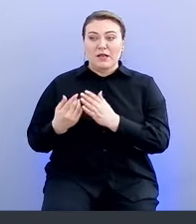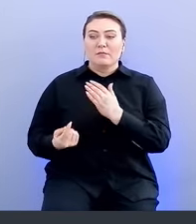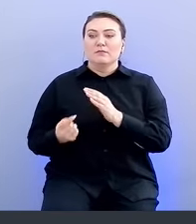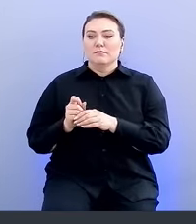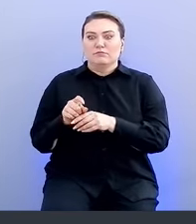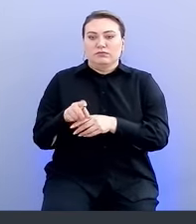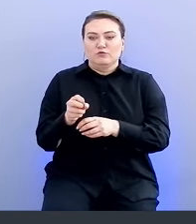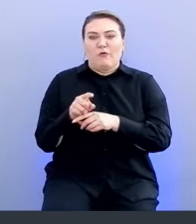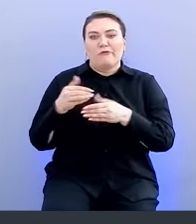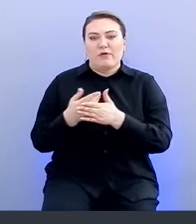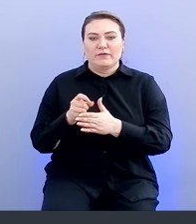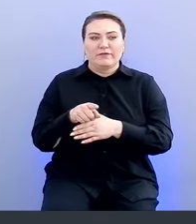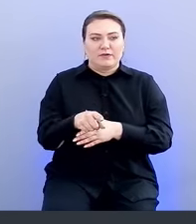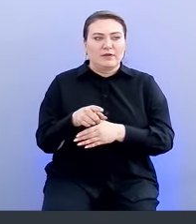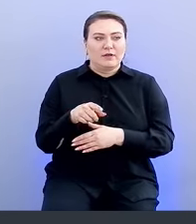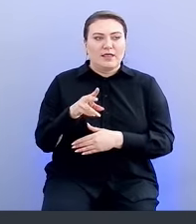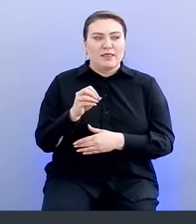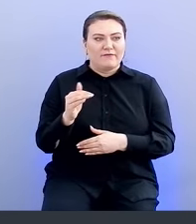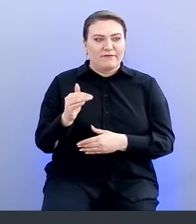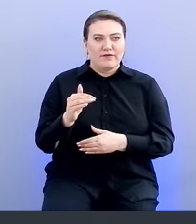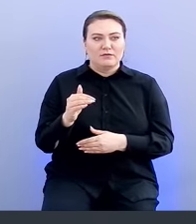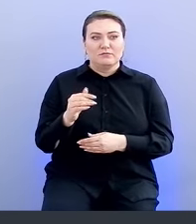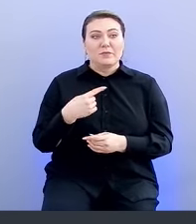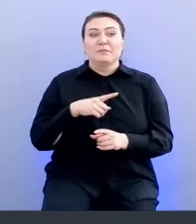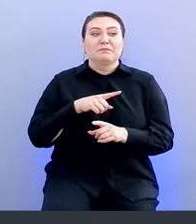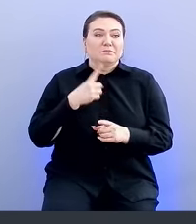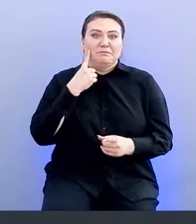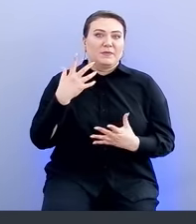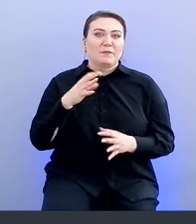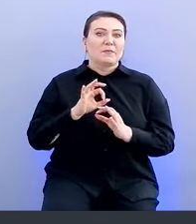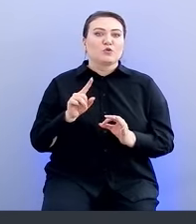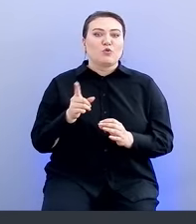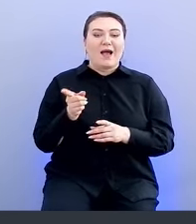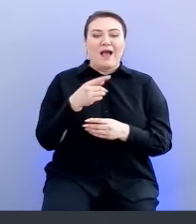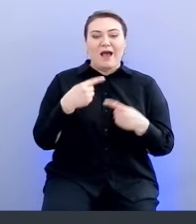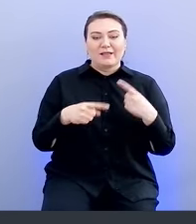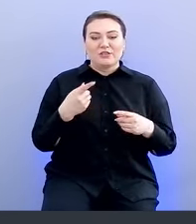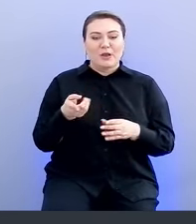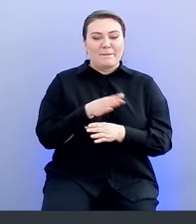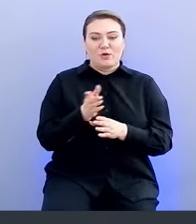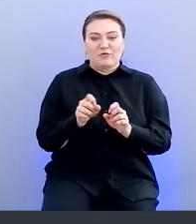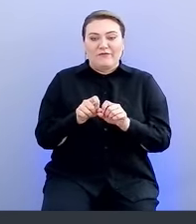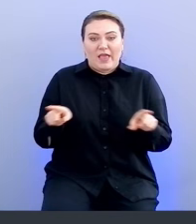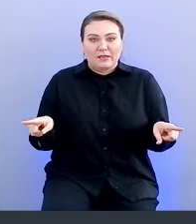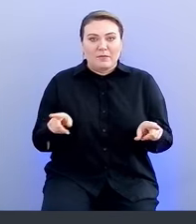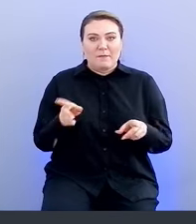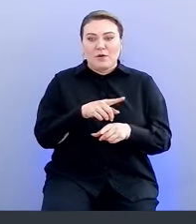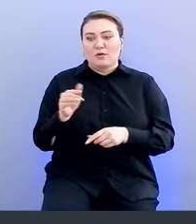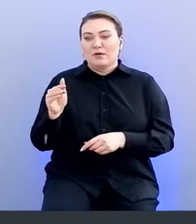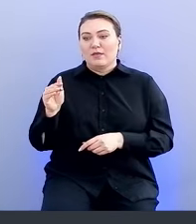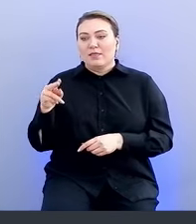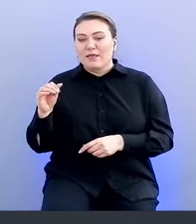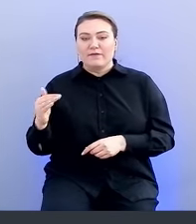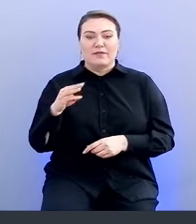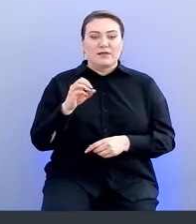ветка новая дев, и там, ну, по сути, все то же самое. Мы с вами прекрасно понимаем, что отличие между ветками, между мастером, девом,